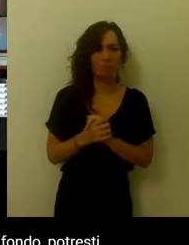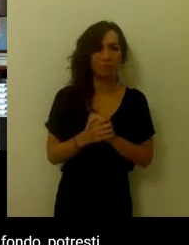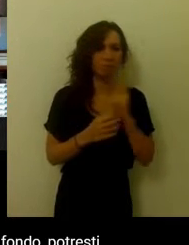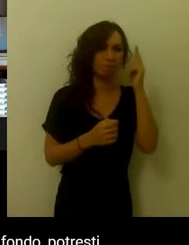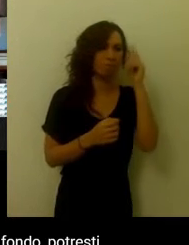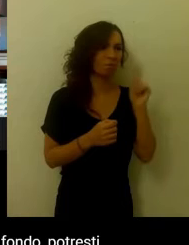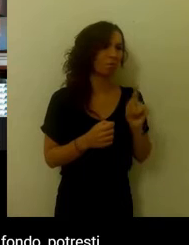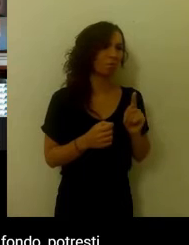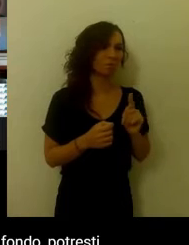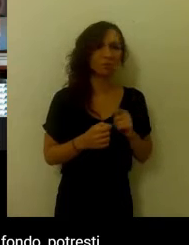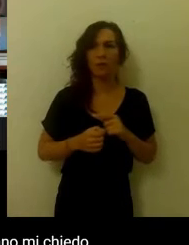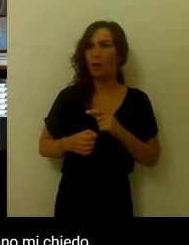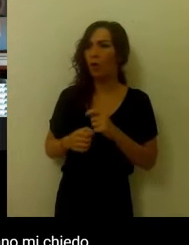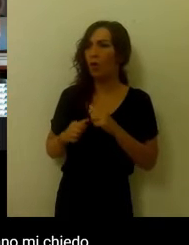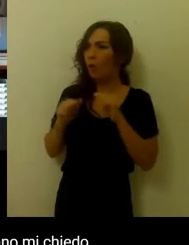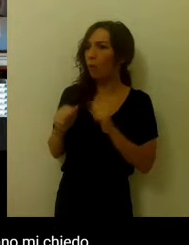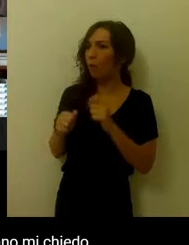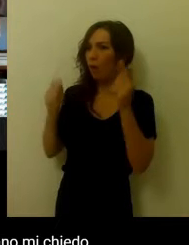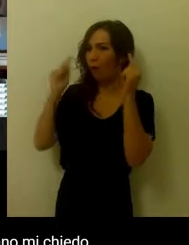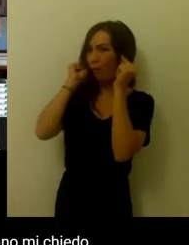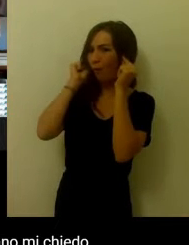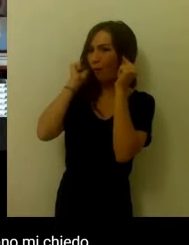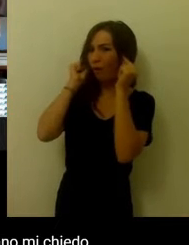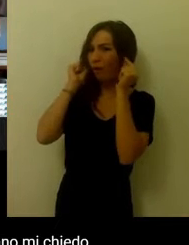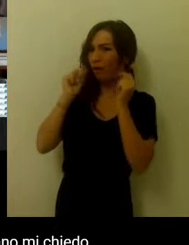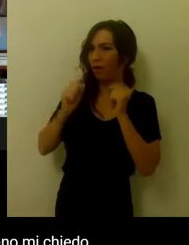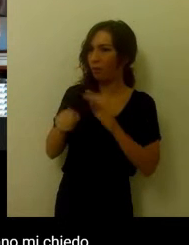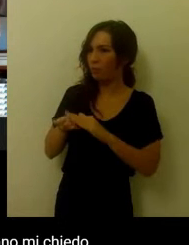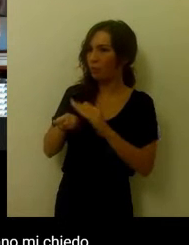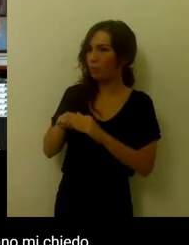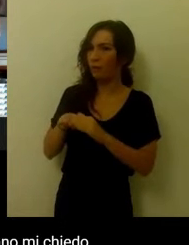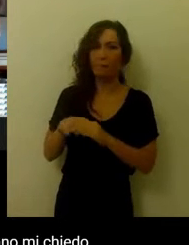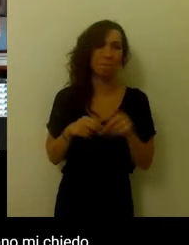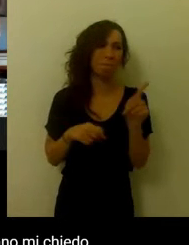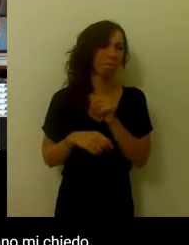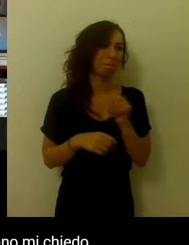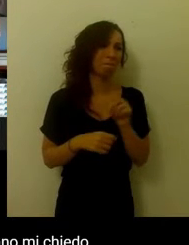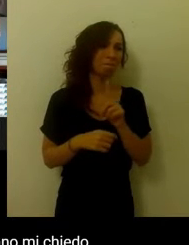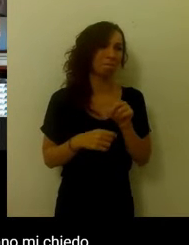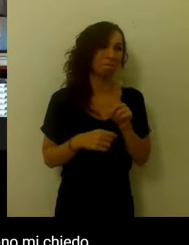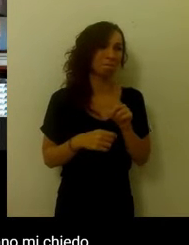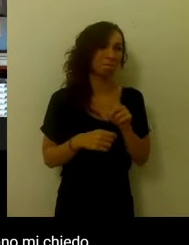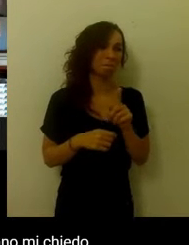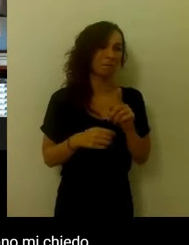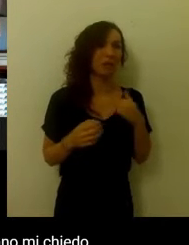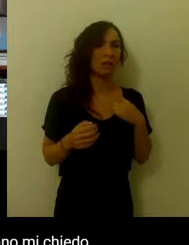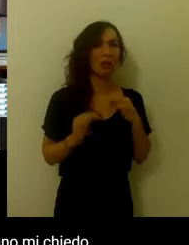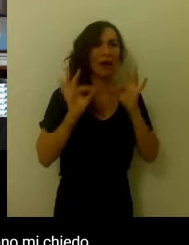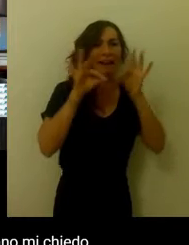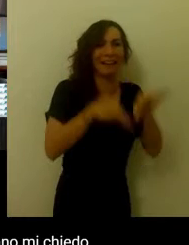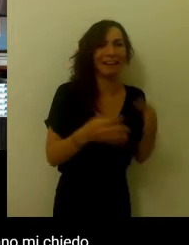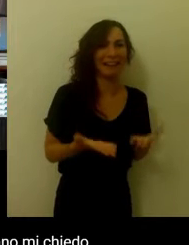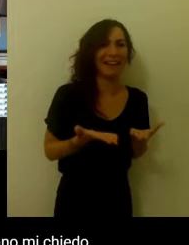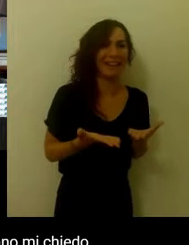idea. Se tu potessi usare le cuffie, hai delle cuffie a portata di mano? Sono arrivata al volo,